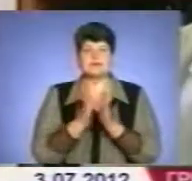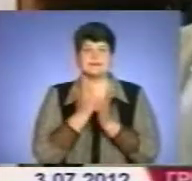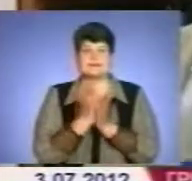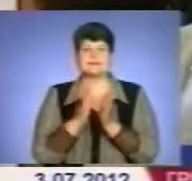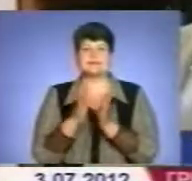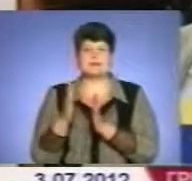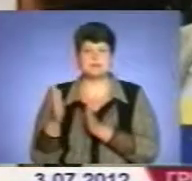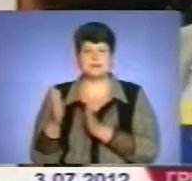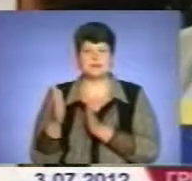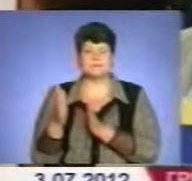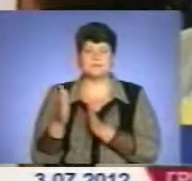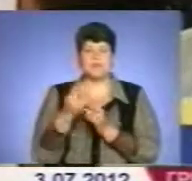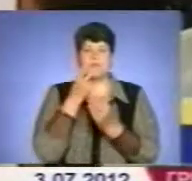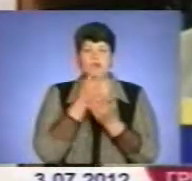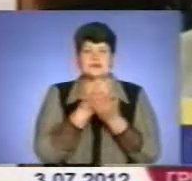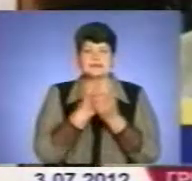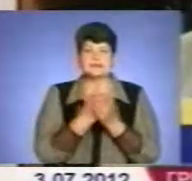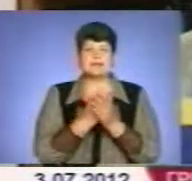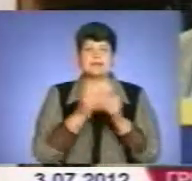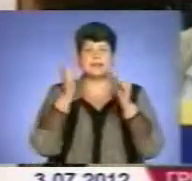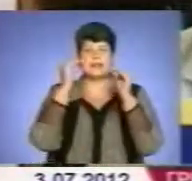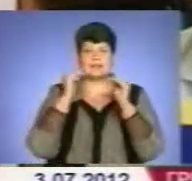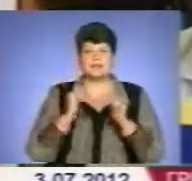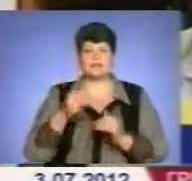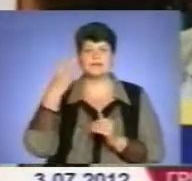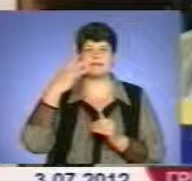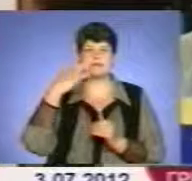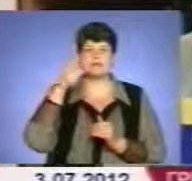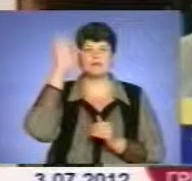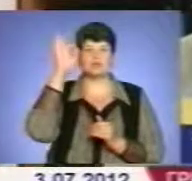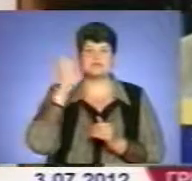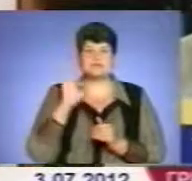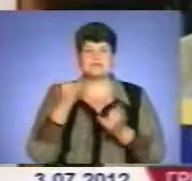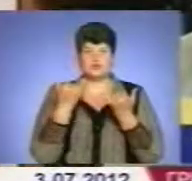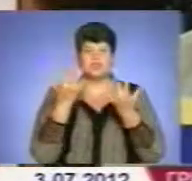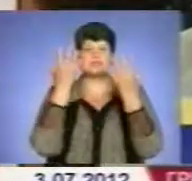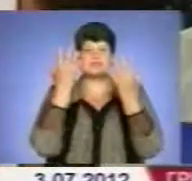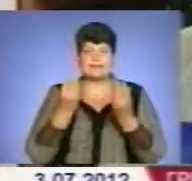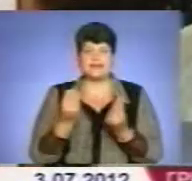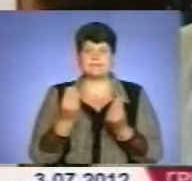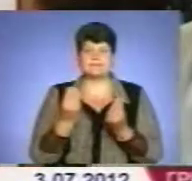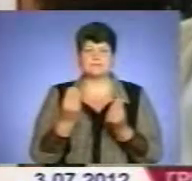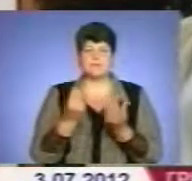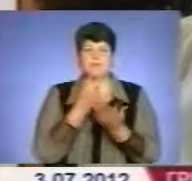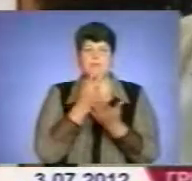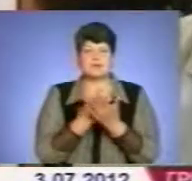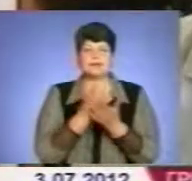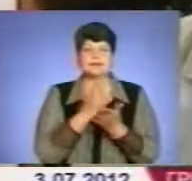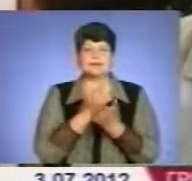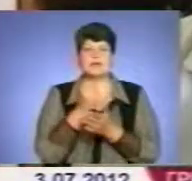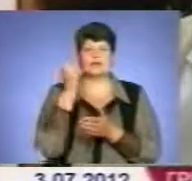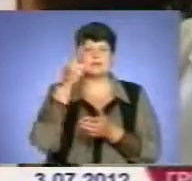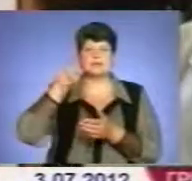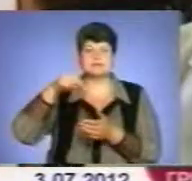захворюваності нижче від минулорічних показників на 30%. Наприклад, за сьогоднішній день показник складає 11